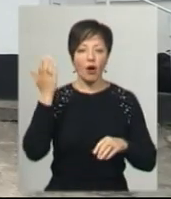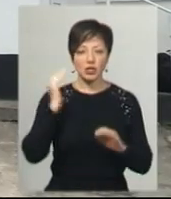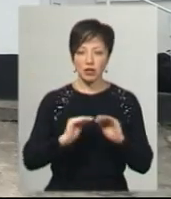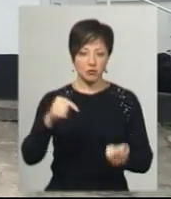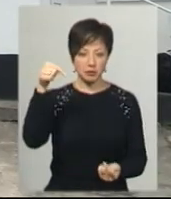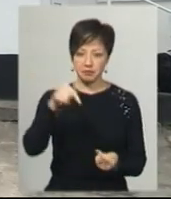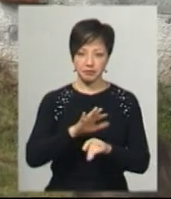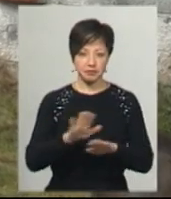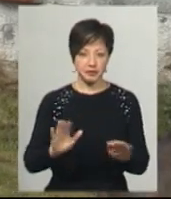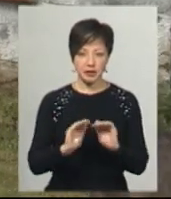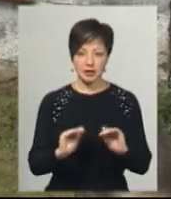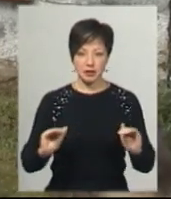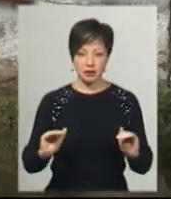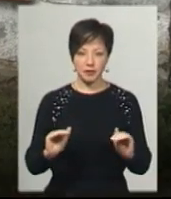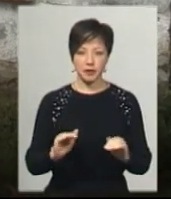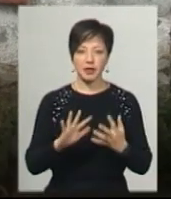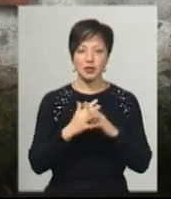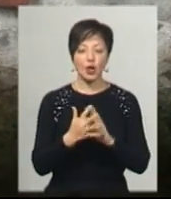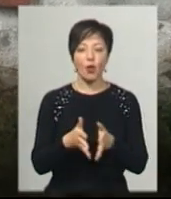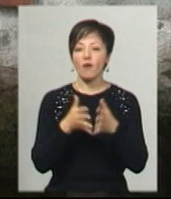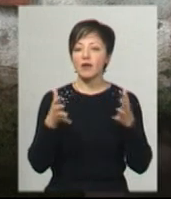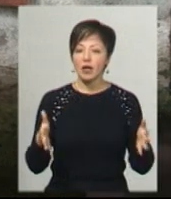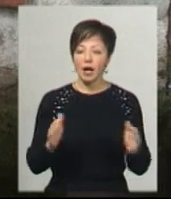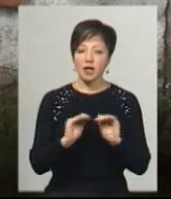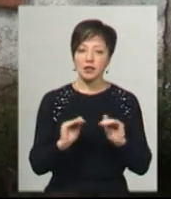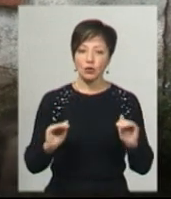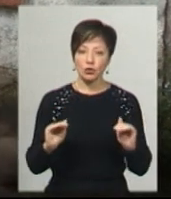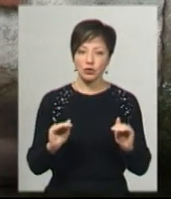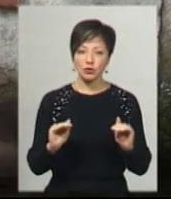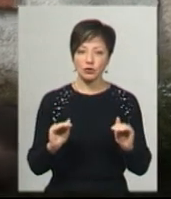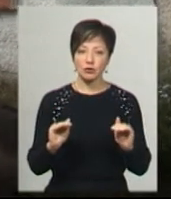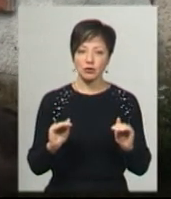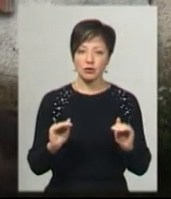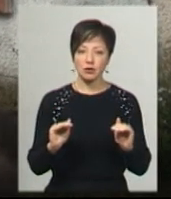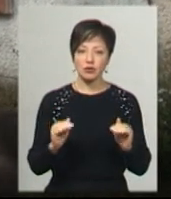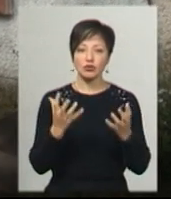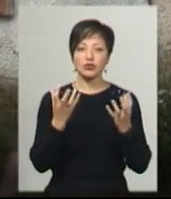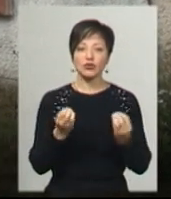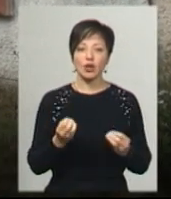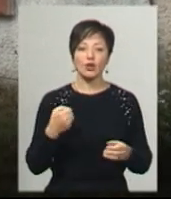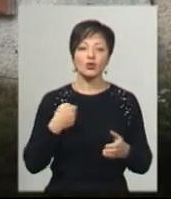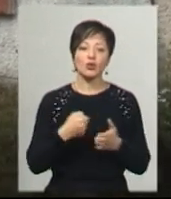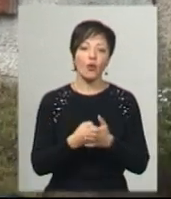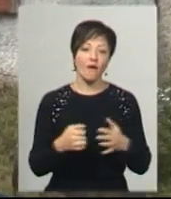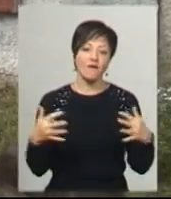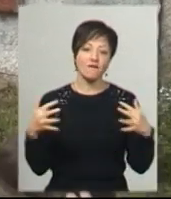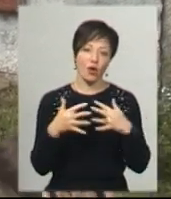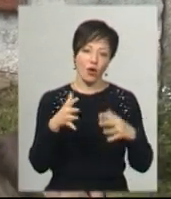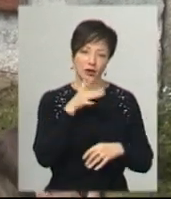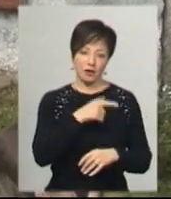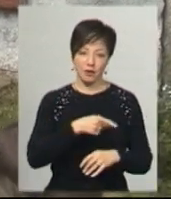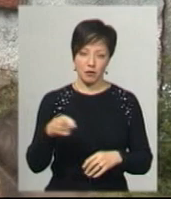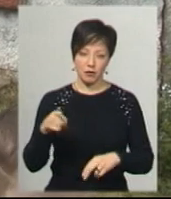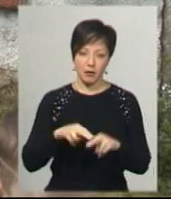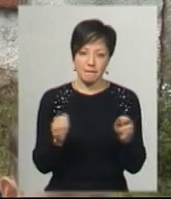непридатна для перебування дітей. На село велике, а садочок той ще до воєнних рівень. Здання построєне,